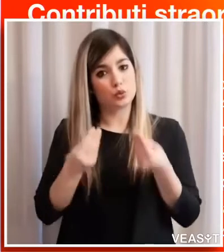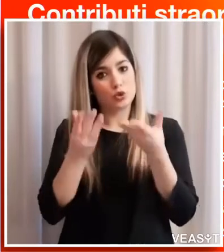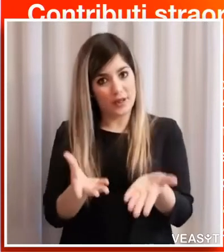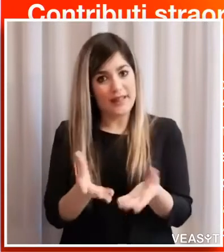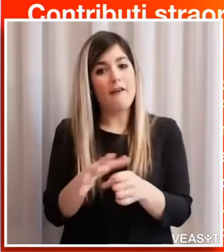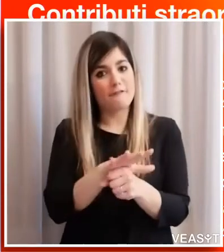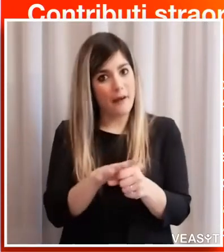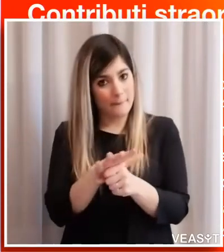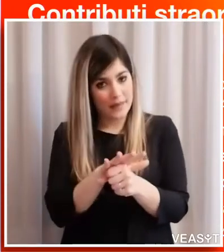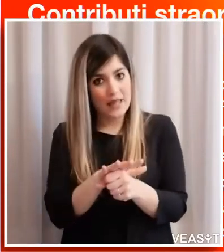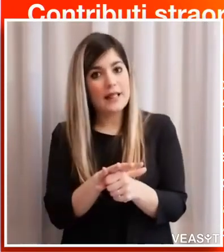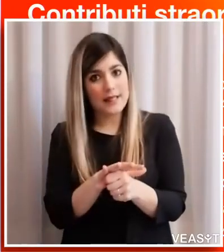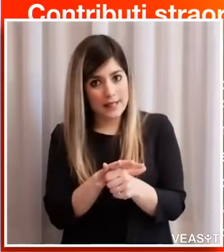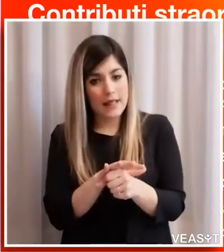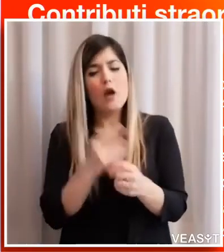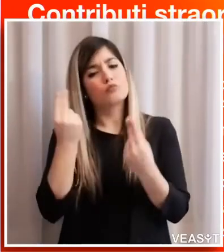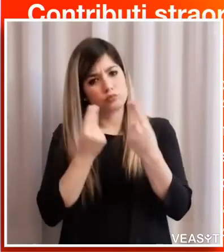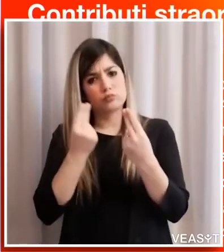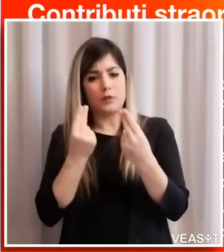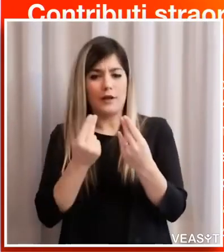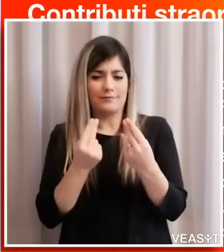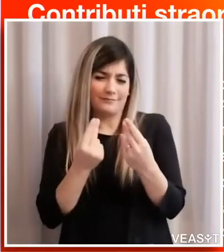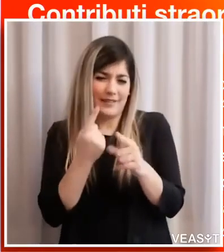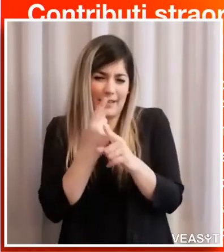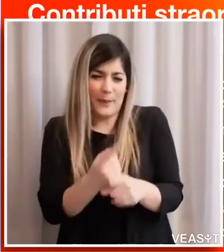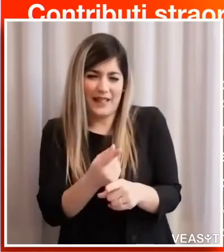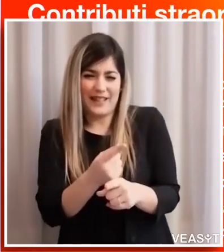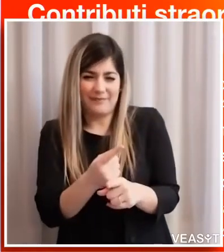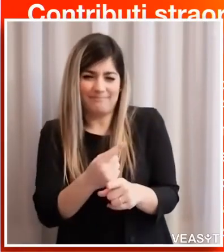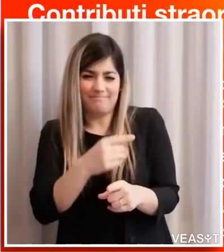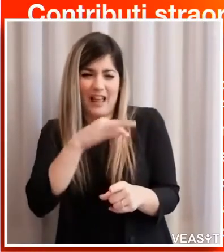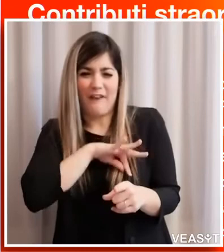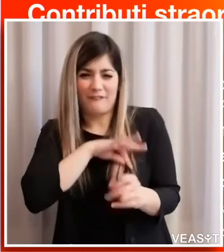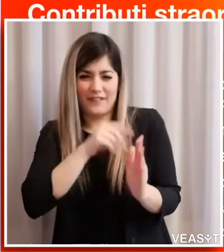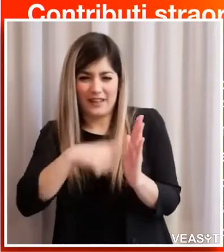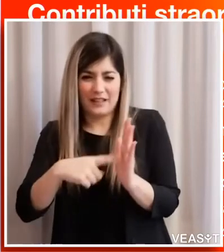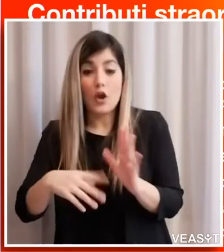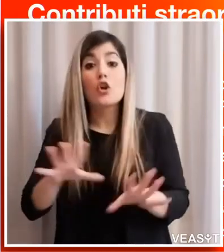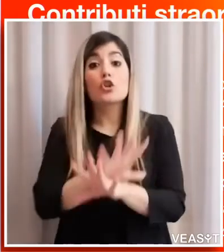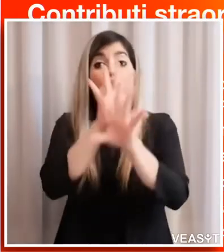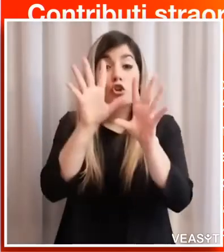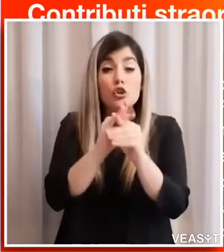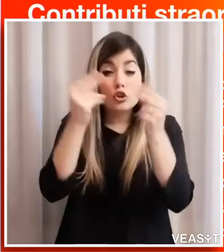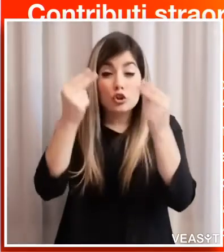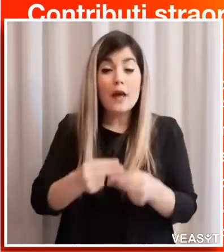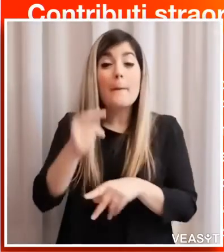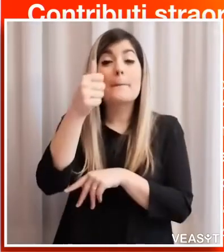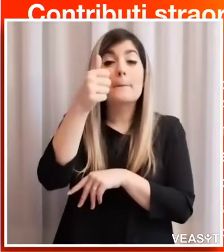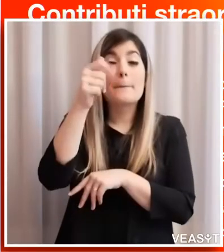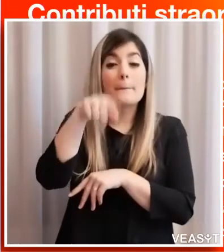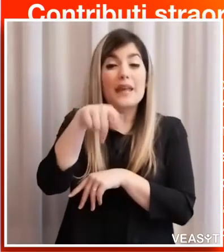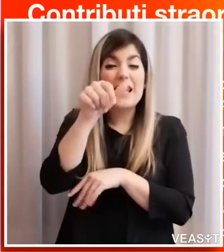calcolato in base al cannone di locazione in totale in una somma complessiva di 1600 quasi